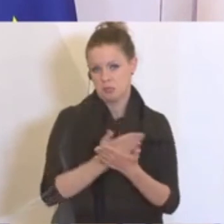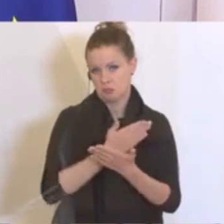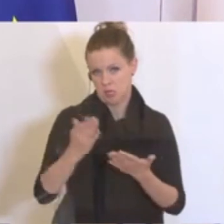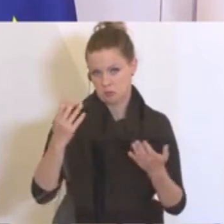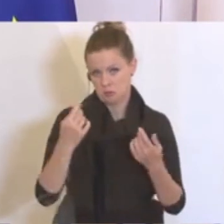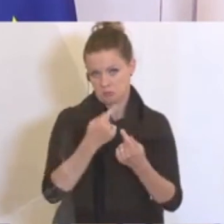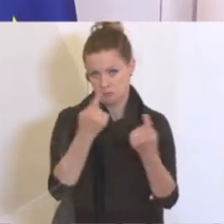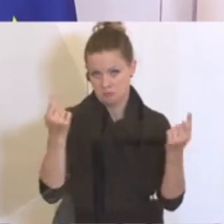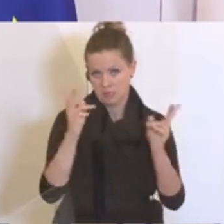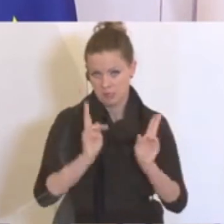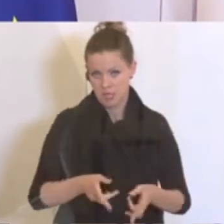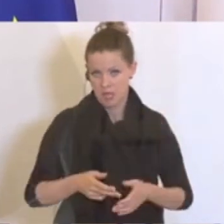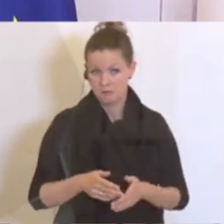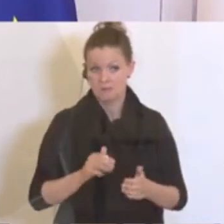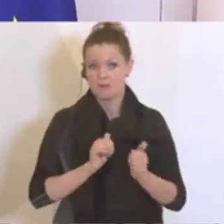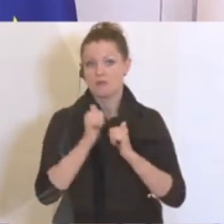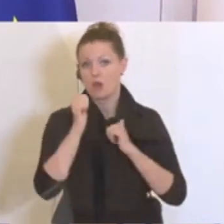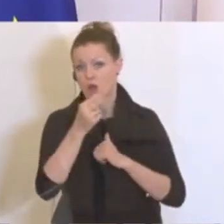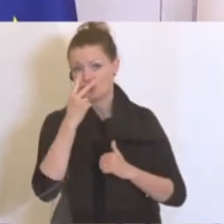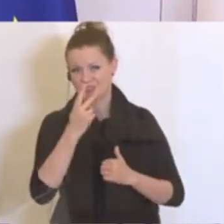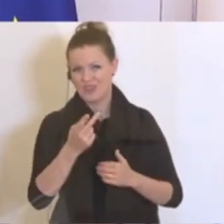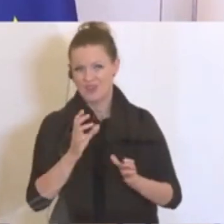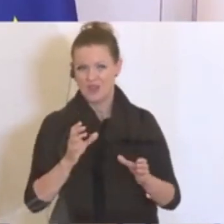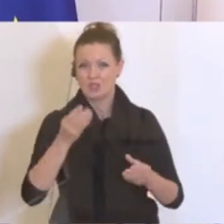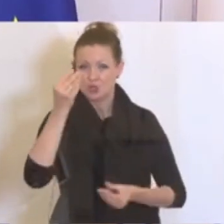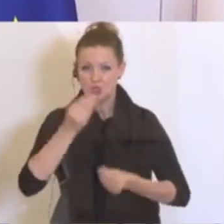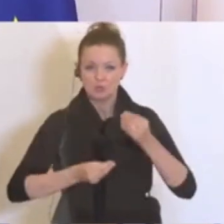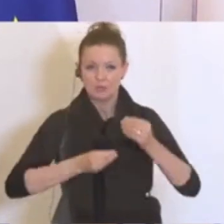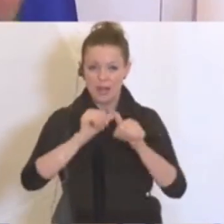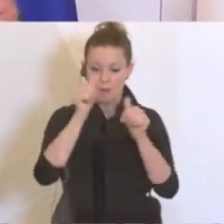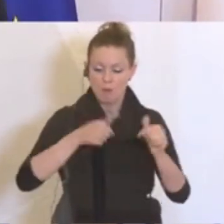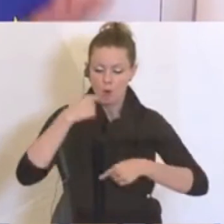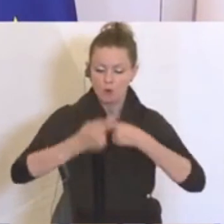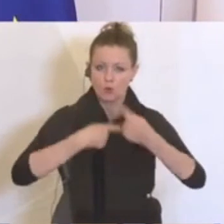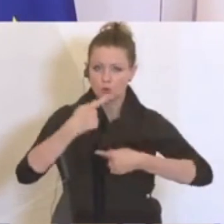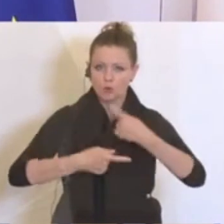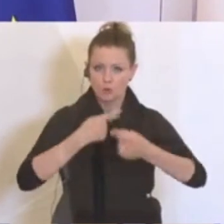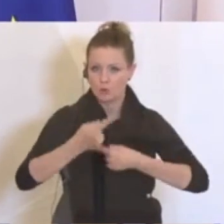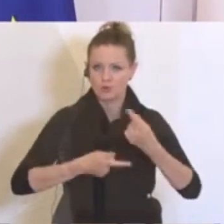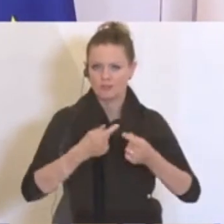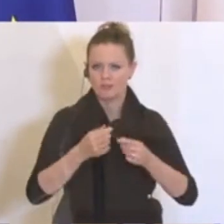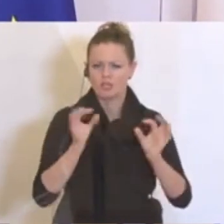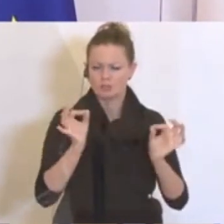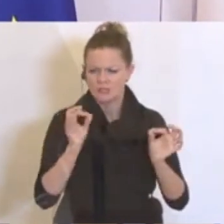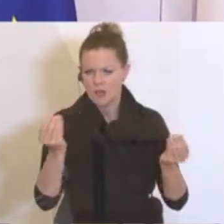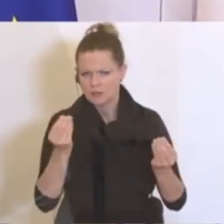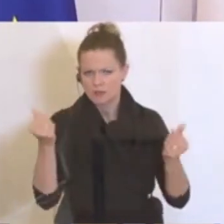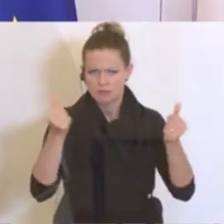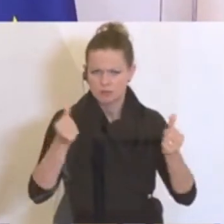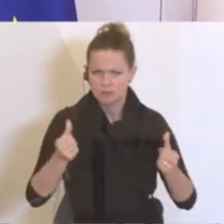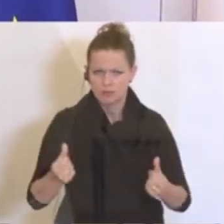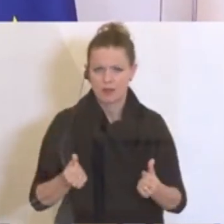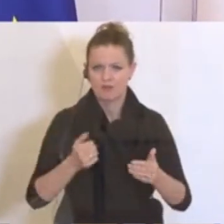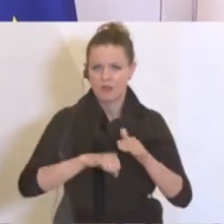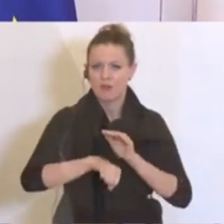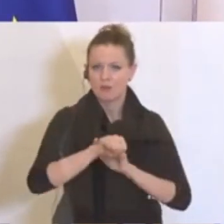prognostizieren, wenn man da in einen Spielmodus kommen will, der auch noch die ganzen Spezifika einer Fußball